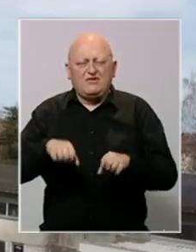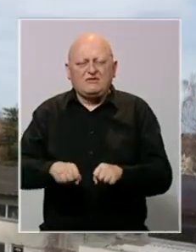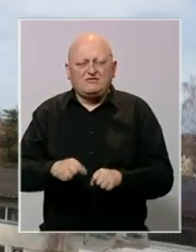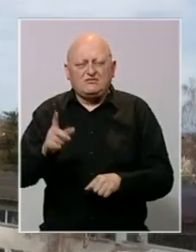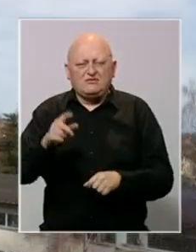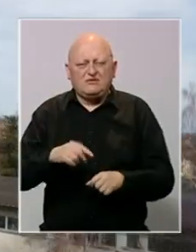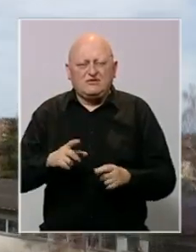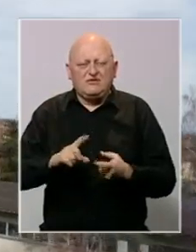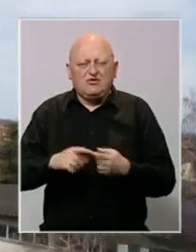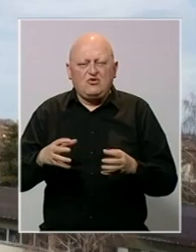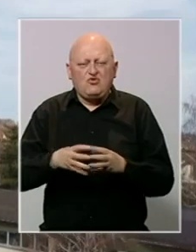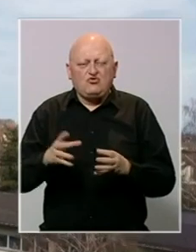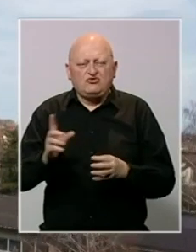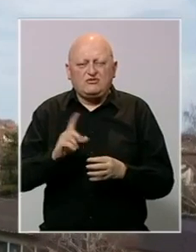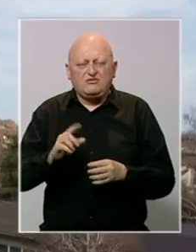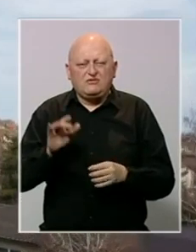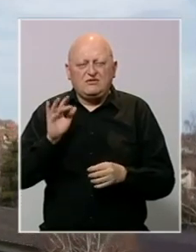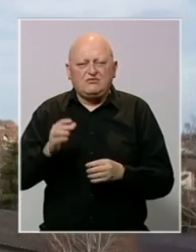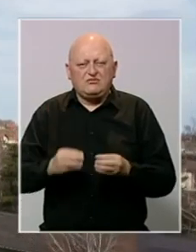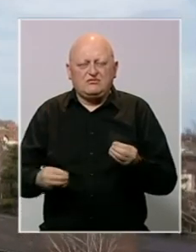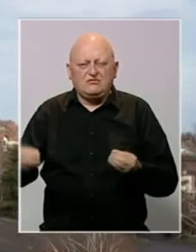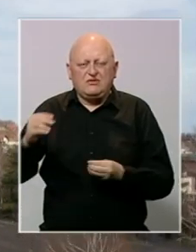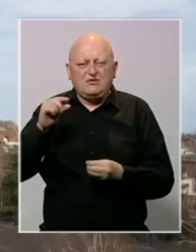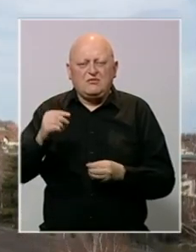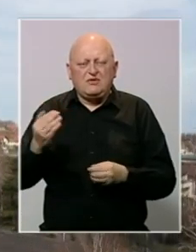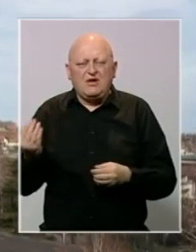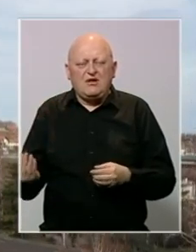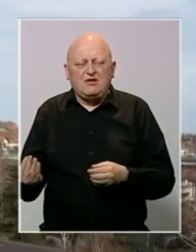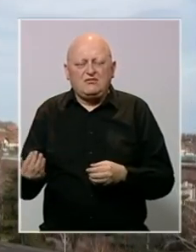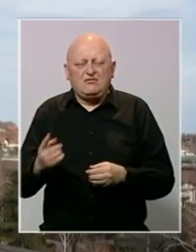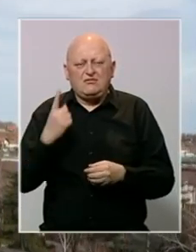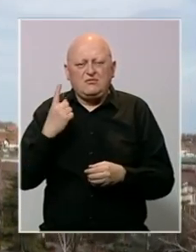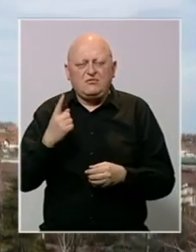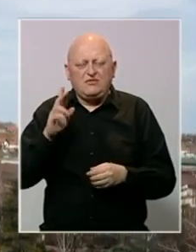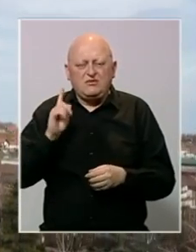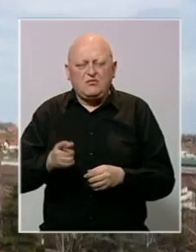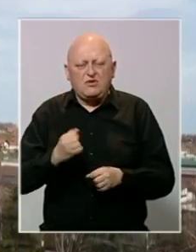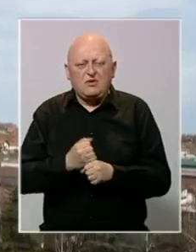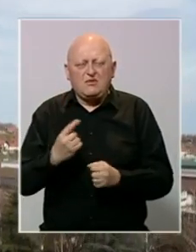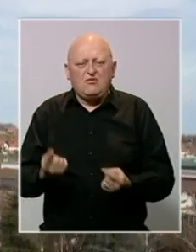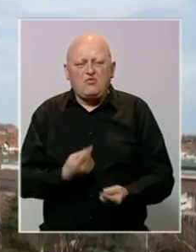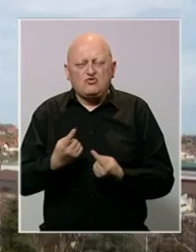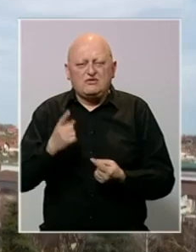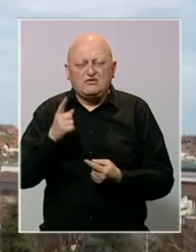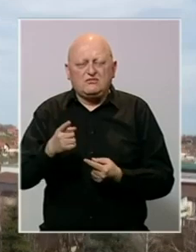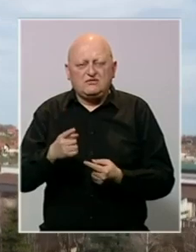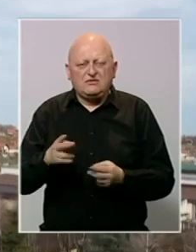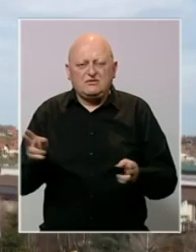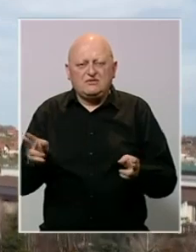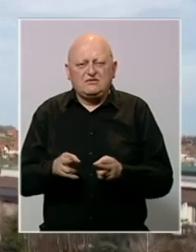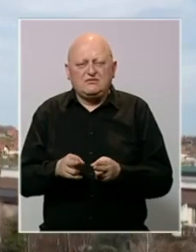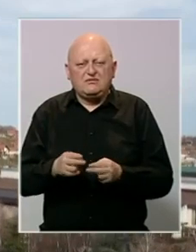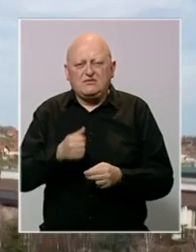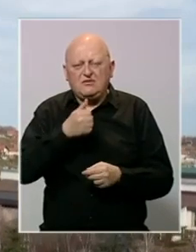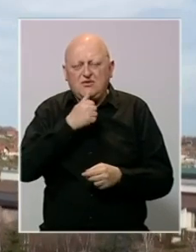Iz federalnog udruženja navode da nisu protiv povećanja minimalne plaće, ali da se prvo moraju stvoriti uslovi za to, odnosno smanjiti